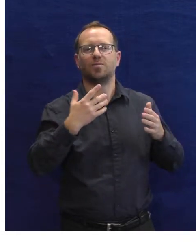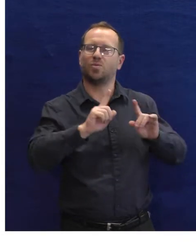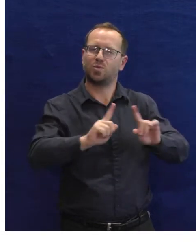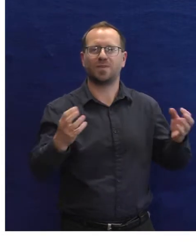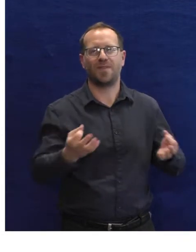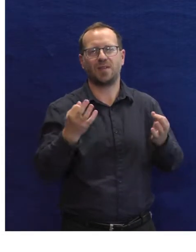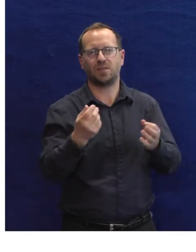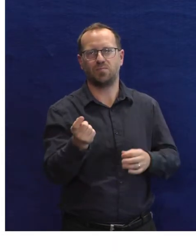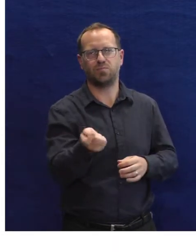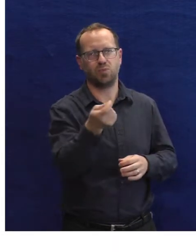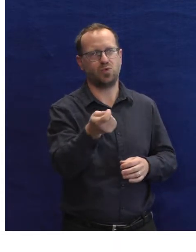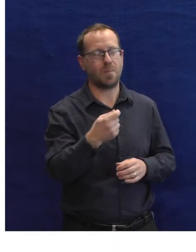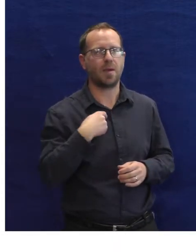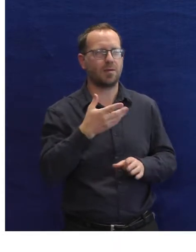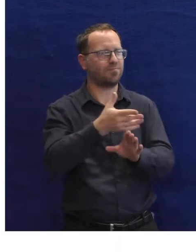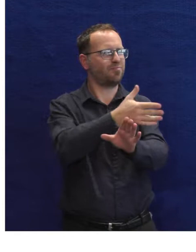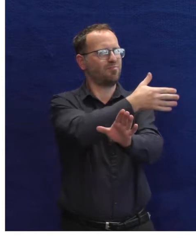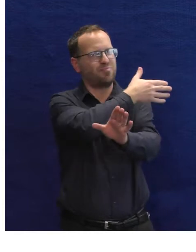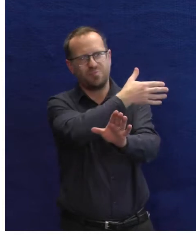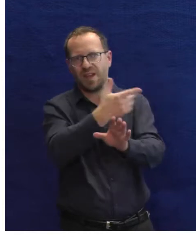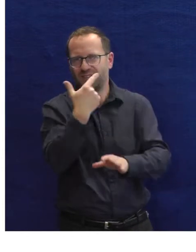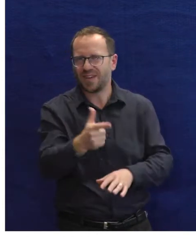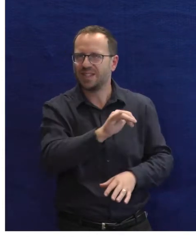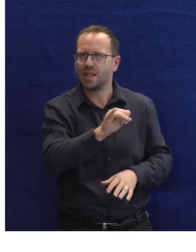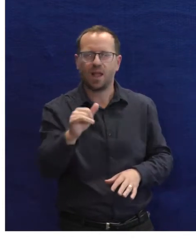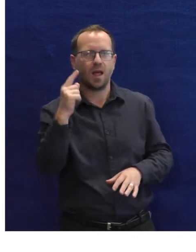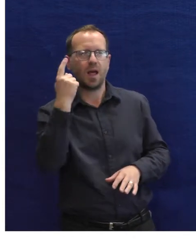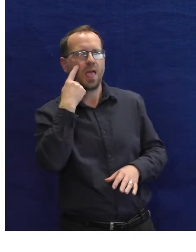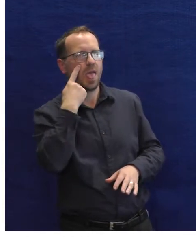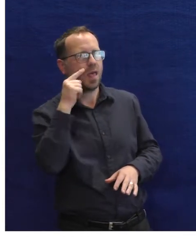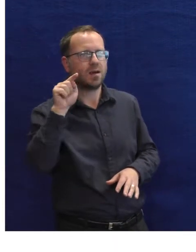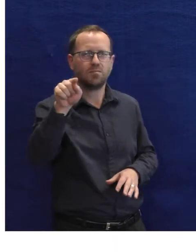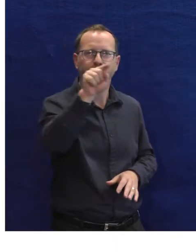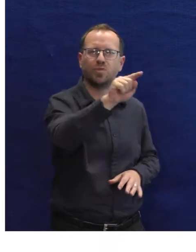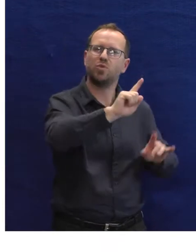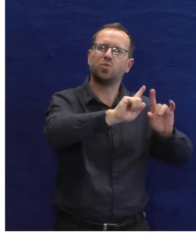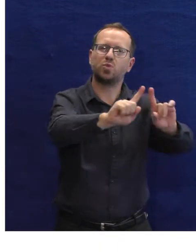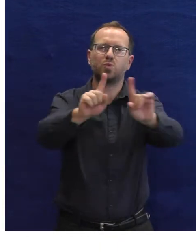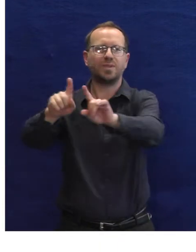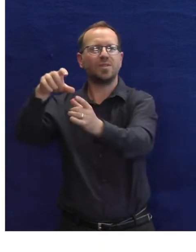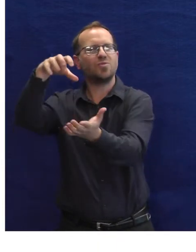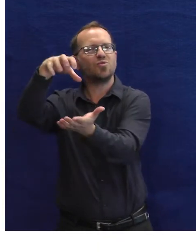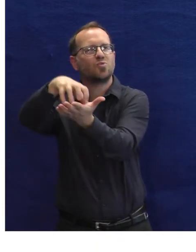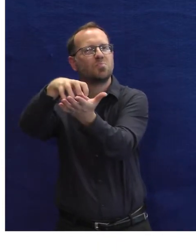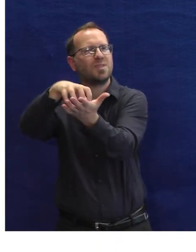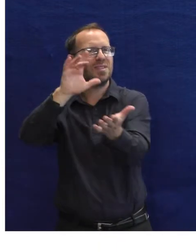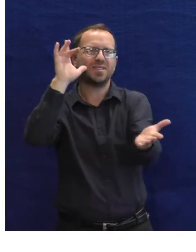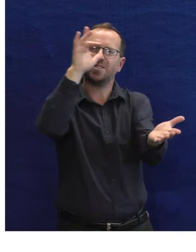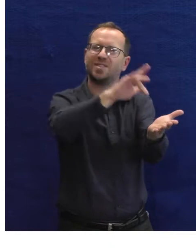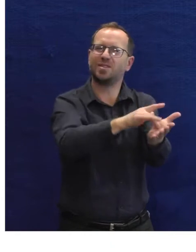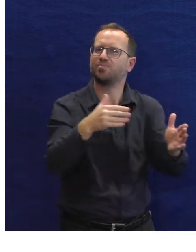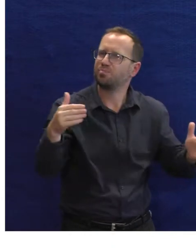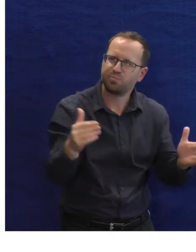rakově postižených máme. A za ty roky jsme vypozorovali, že krystalizují takové dílčí cílové